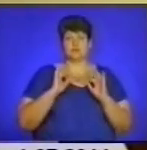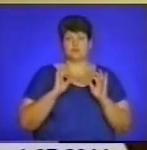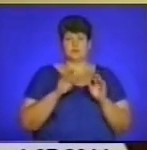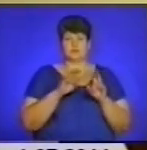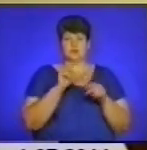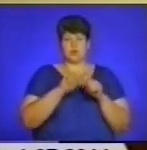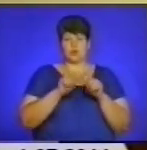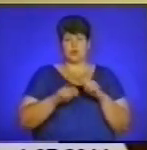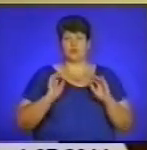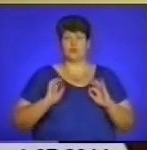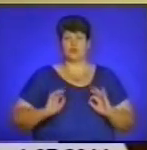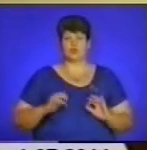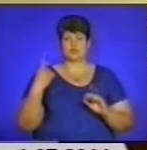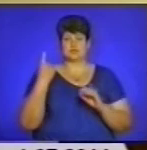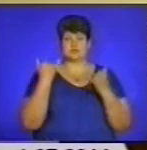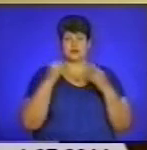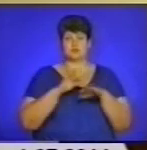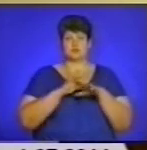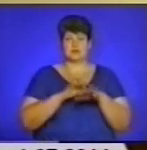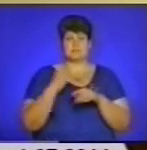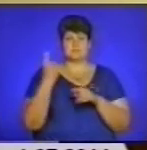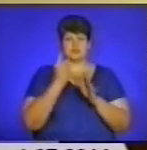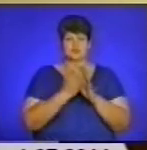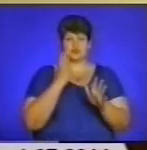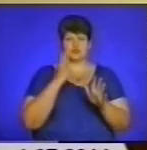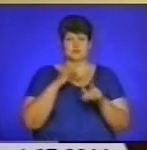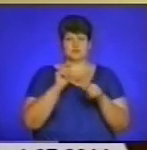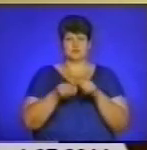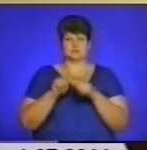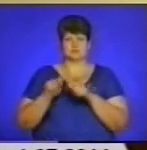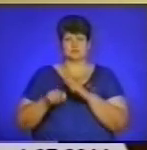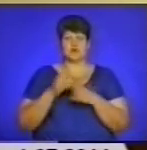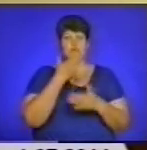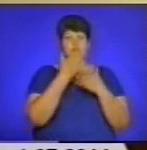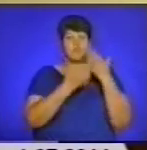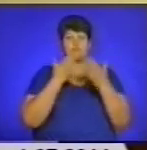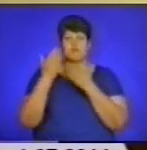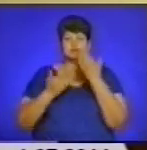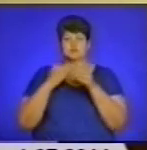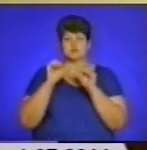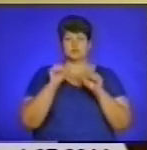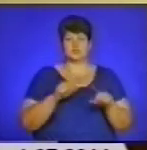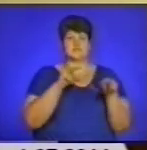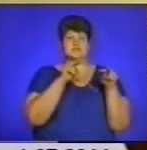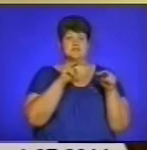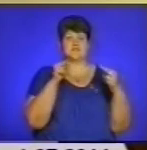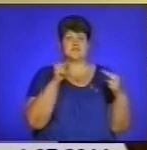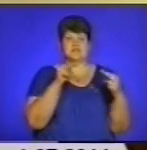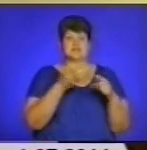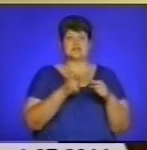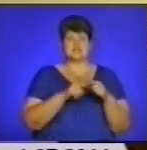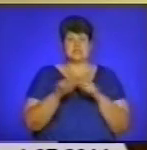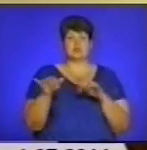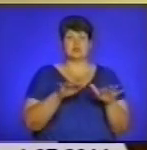проведено першочергові слідчі дії. Опитуються можливі свідки цієї події і розглядаються